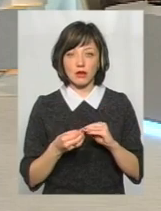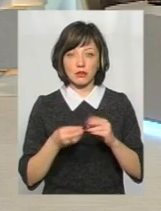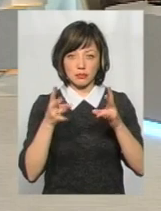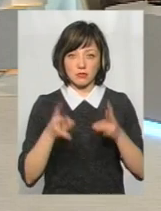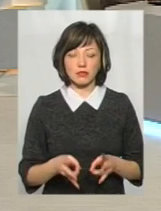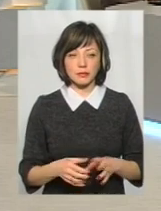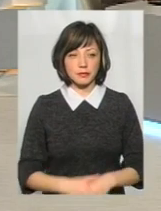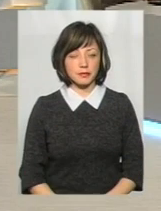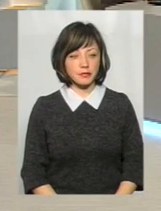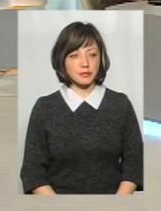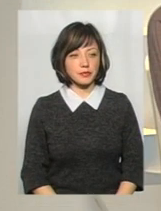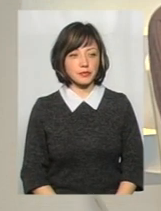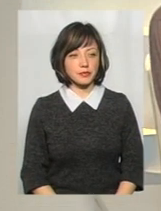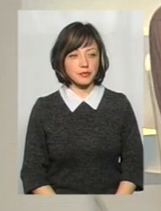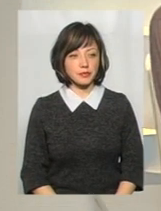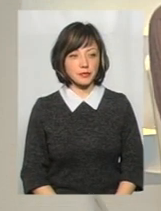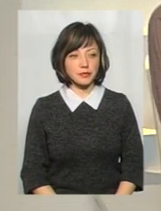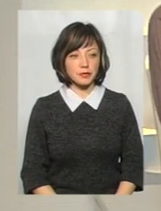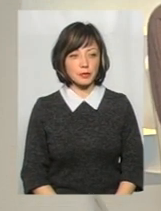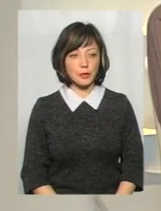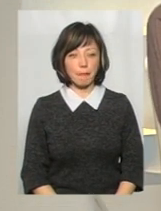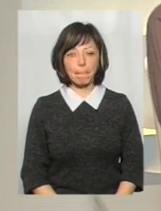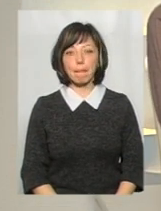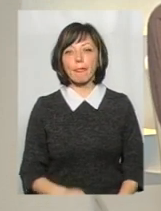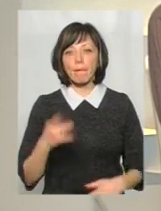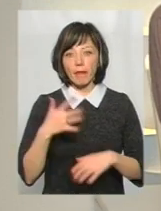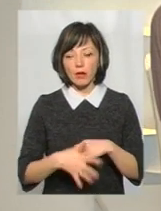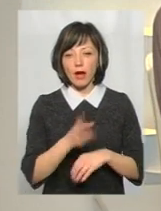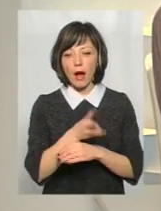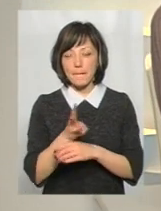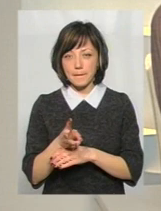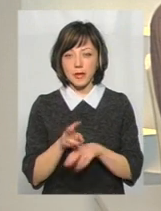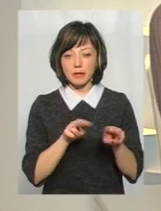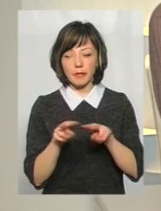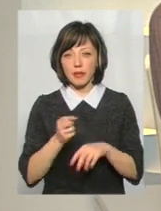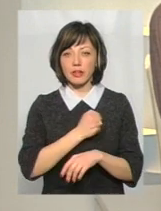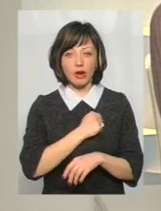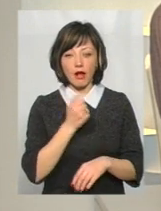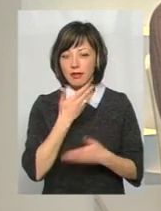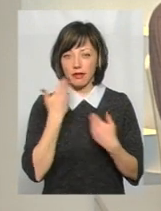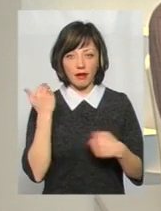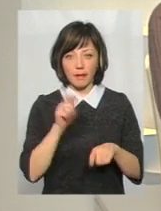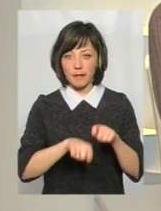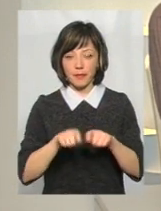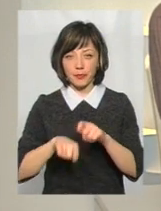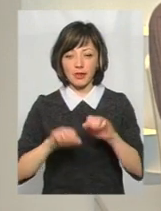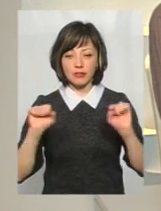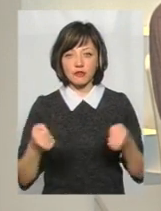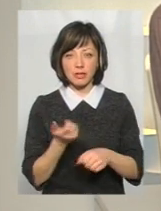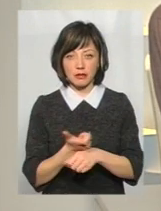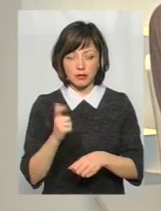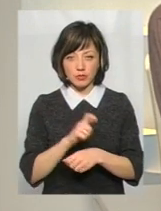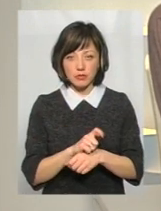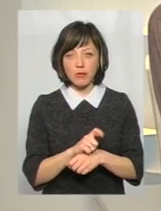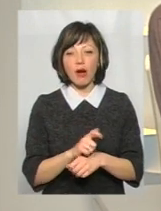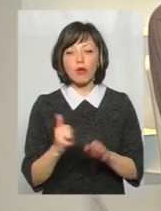ДТП. Зрозуміло, що камери, про які ми щойно говорили, які, на жаль, не фіксують перевищення швидкості,